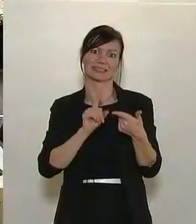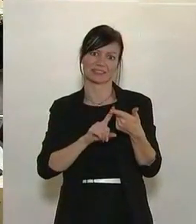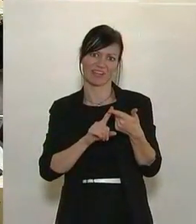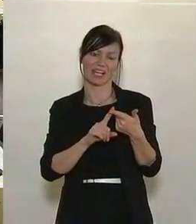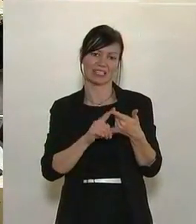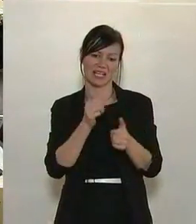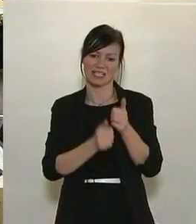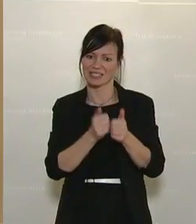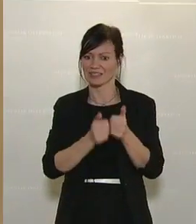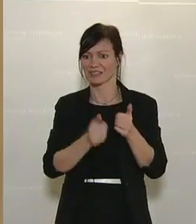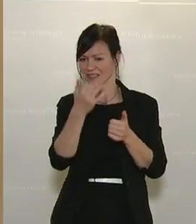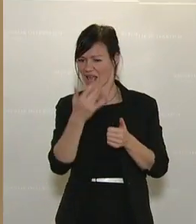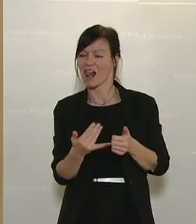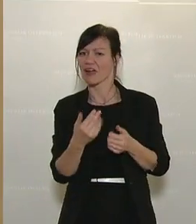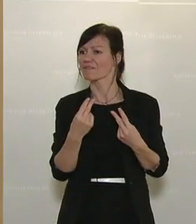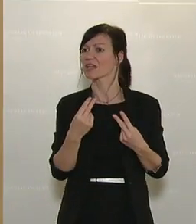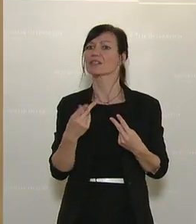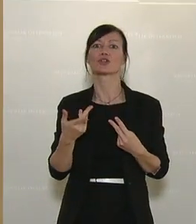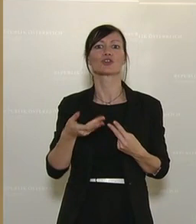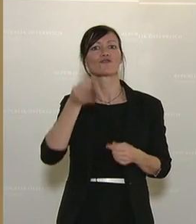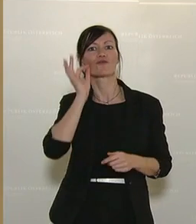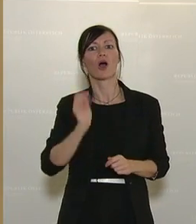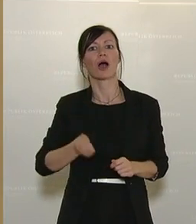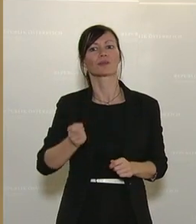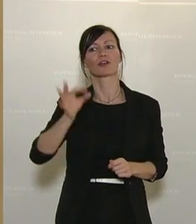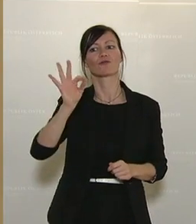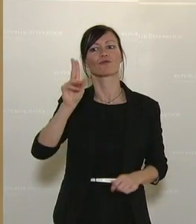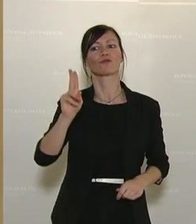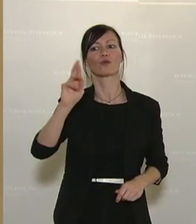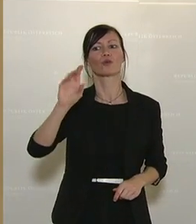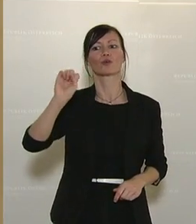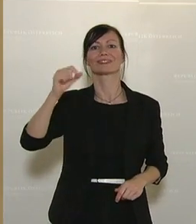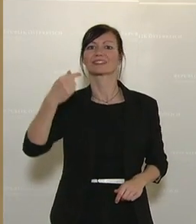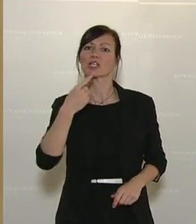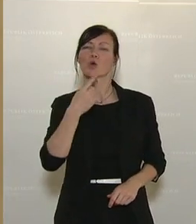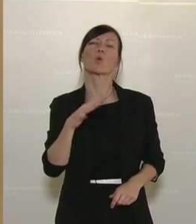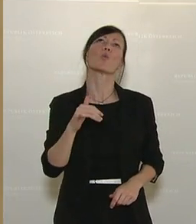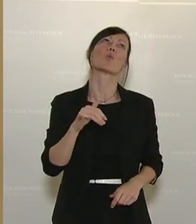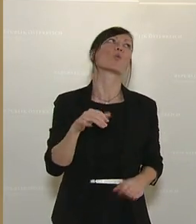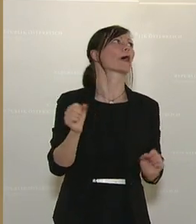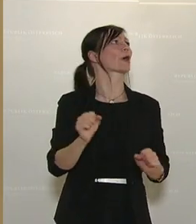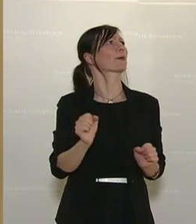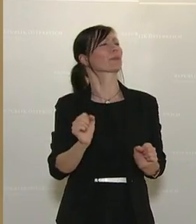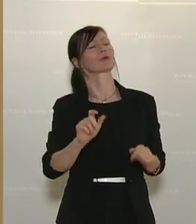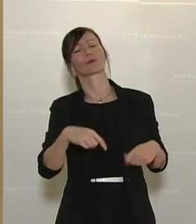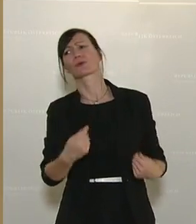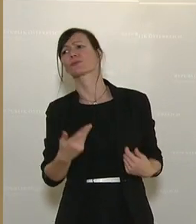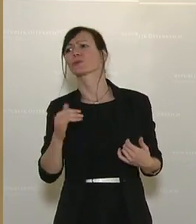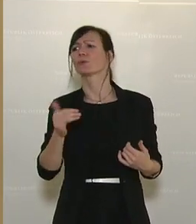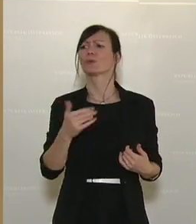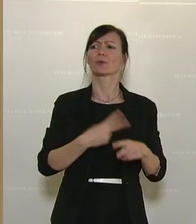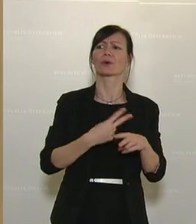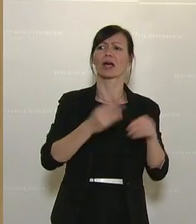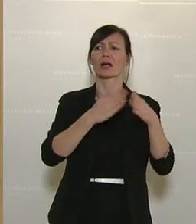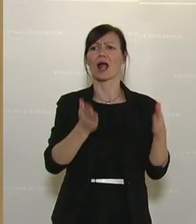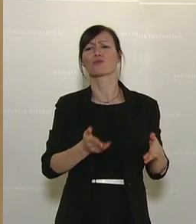Heute ist so salopp gesagt worden von der Frau Abgeordneten Fürst, naja, eine Grippe und das gibt es doch und eine ganz normale Situation in